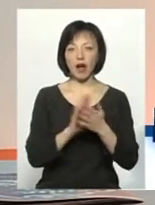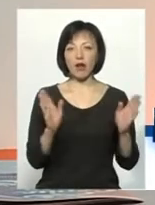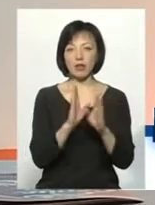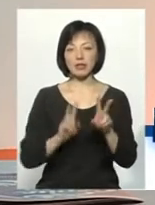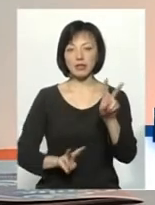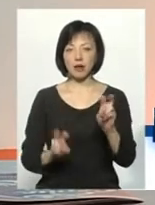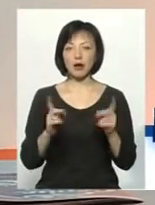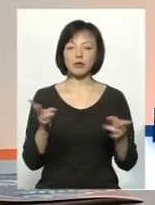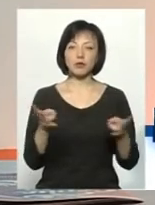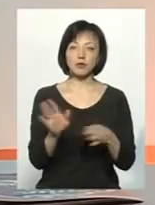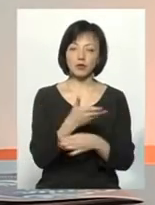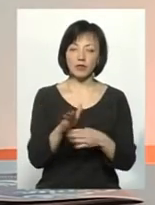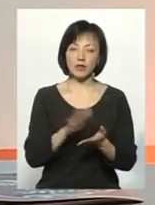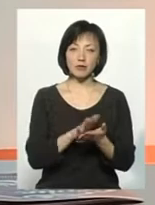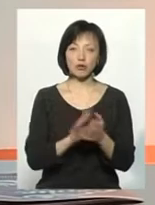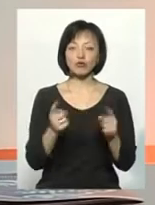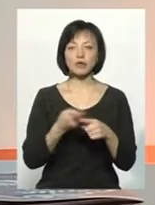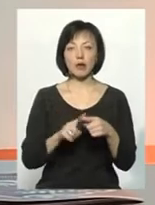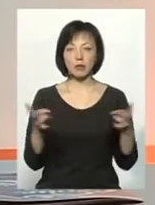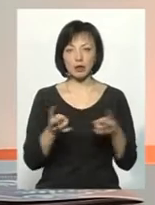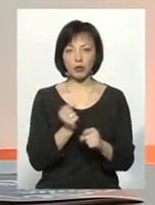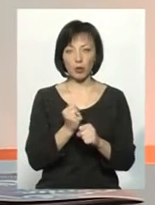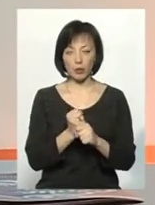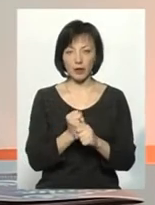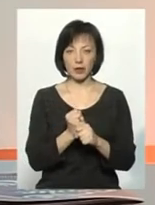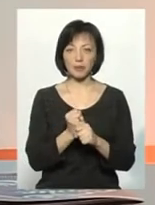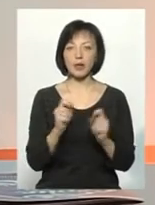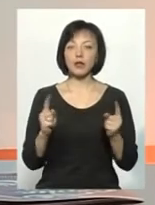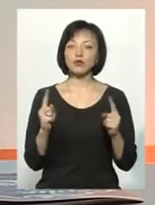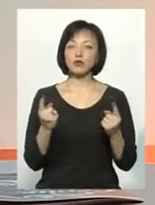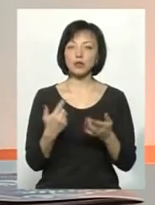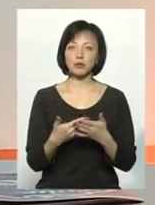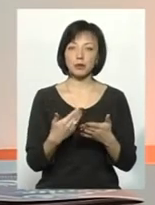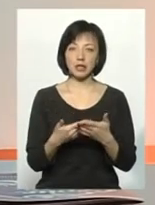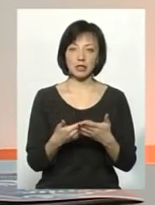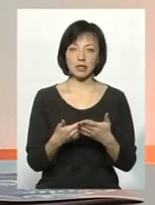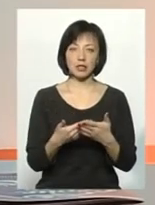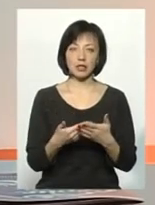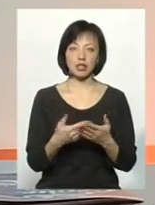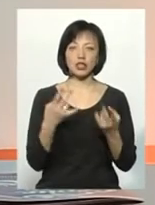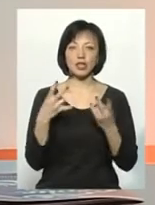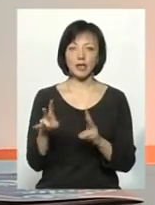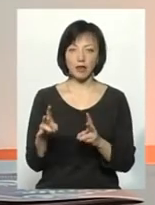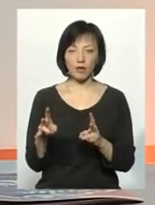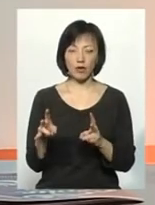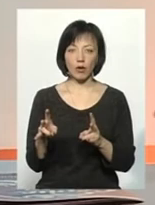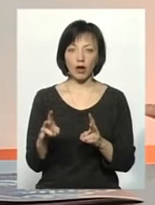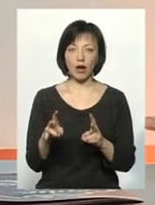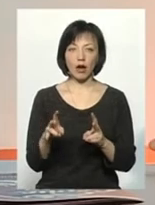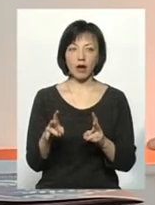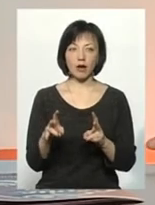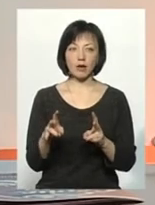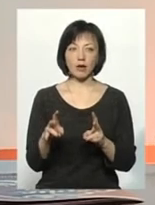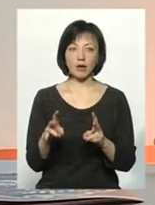про те, як потрібно сортувати сміття, чому це потрібно робити, чому, наприклад, шкідливо палити